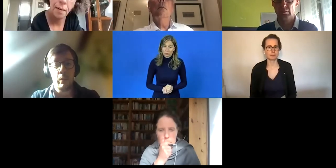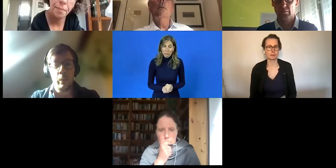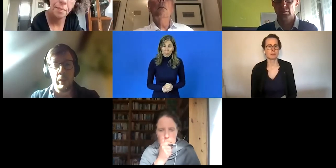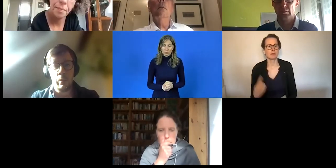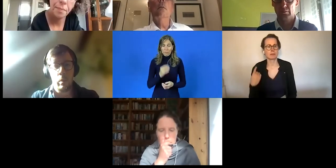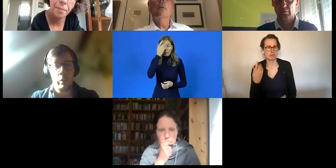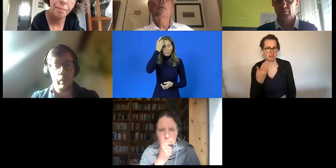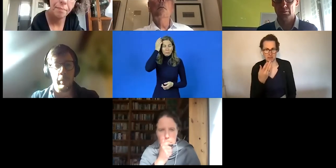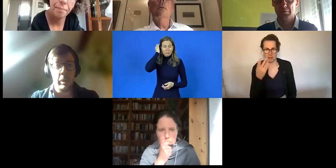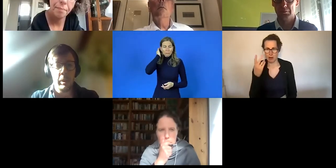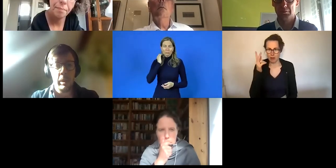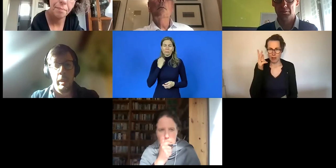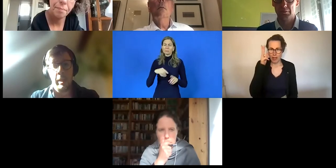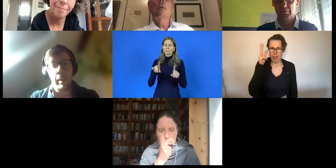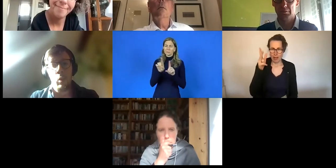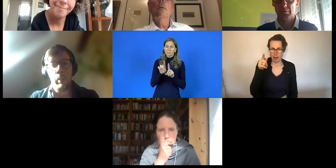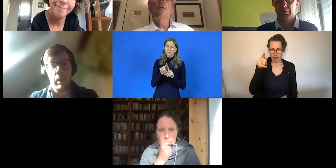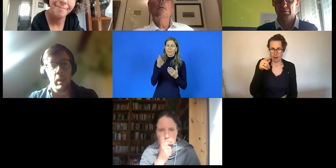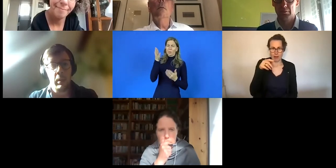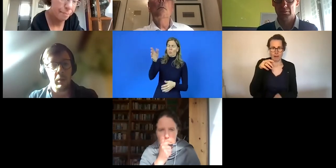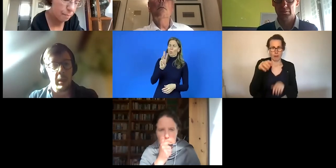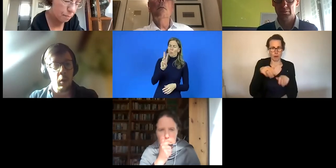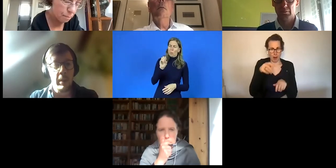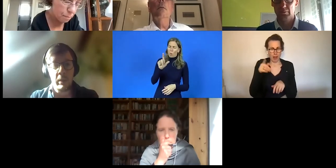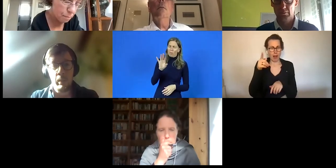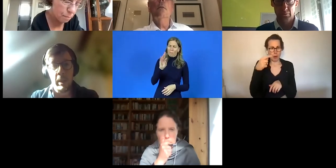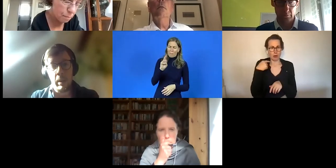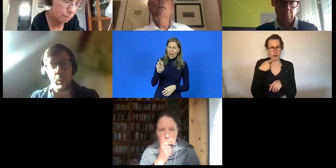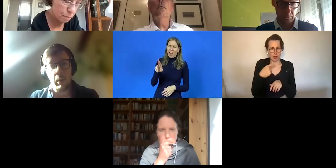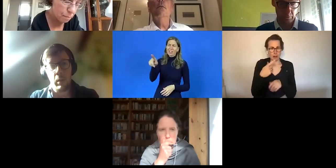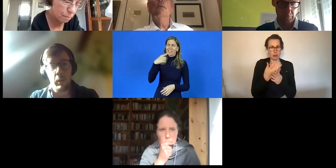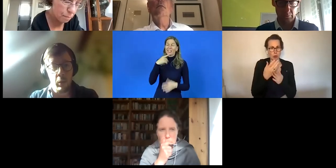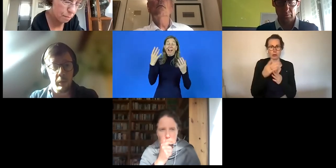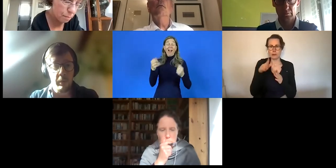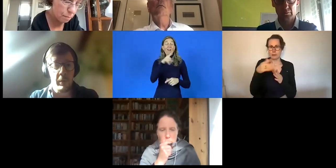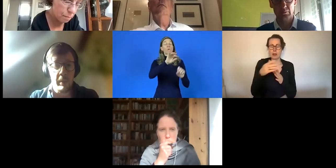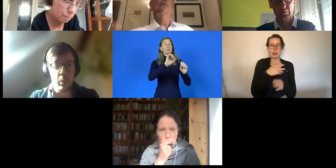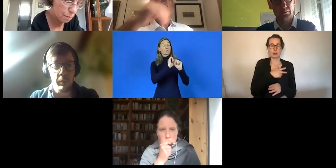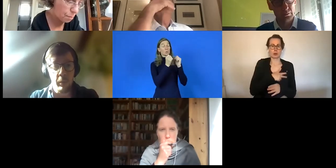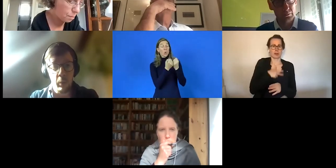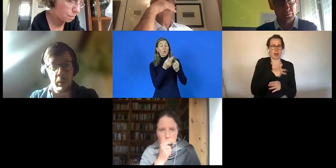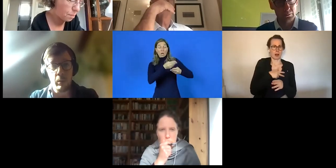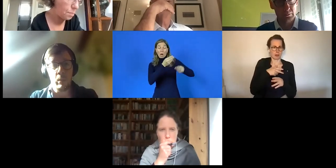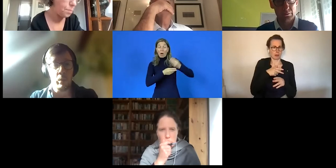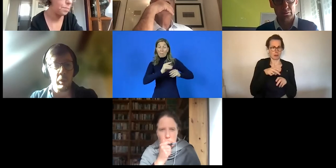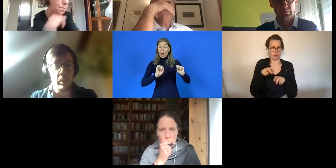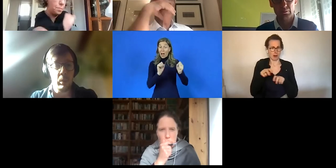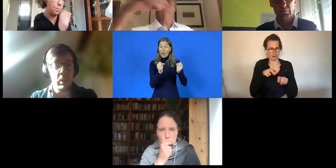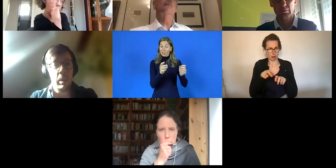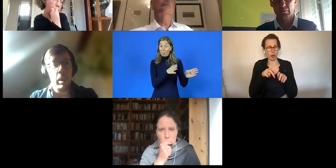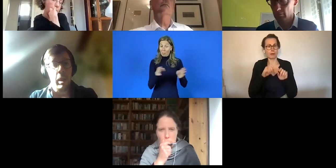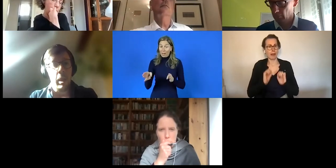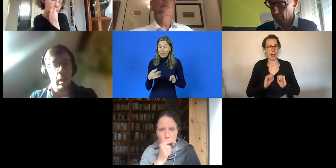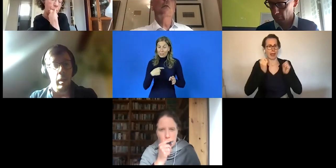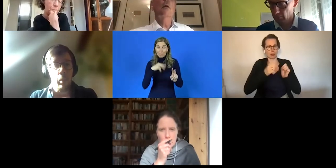Herr Wolfmeier, Sie haben es eingangs auch gesagt, dass es einen Aktionsplan für